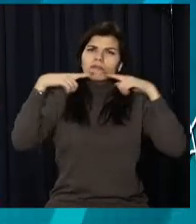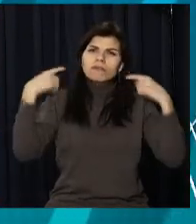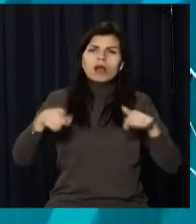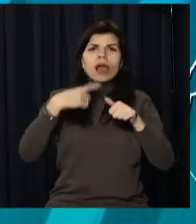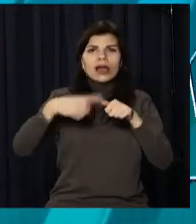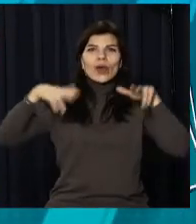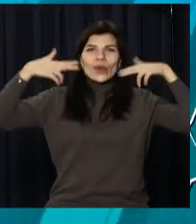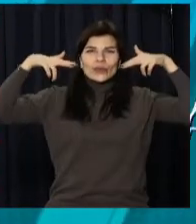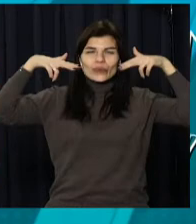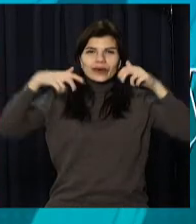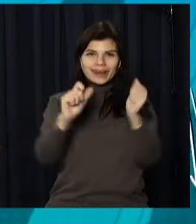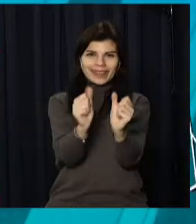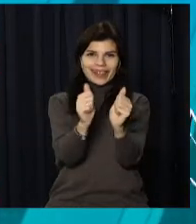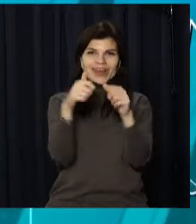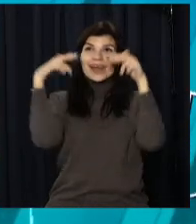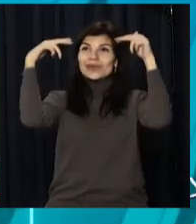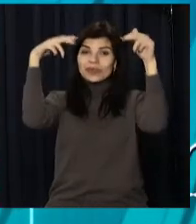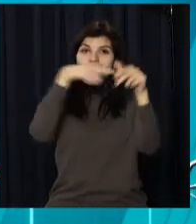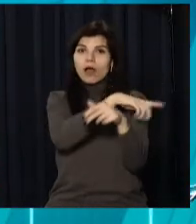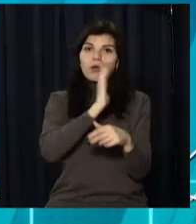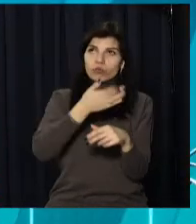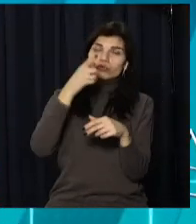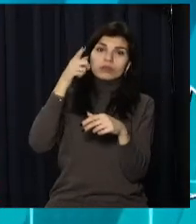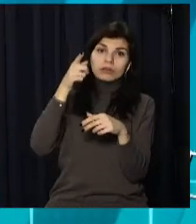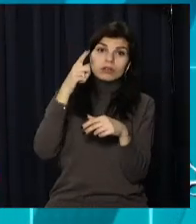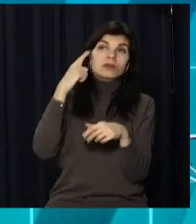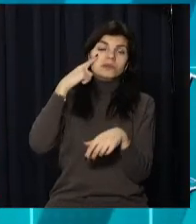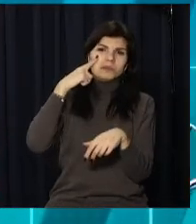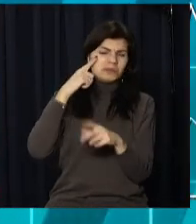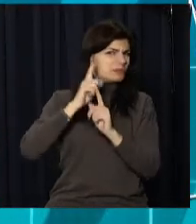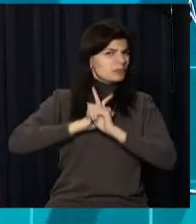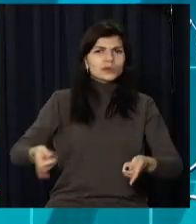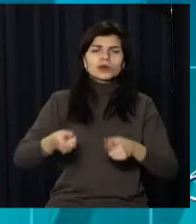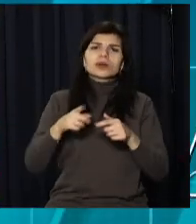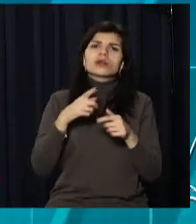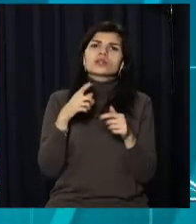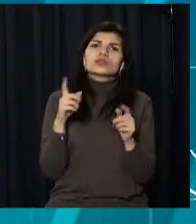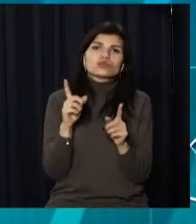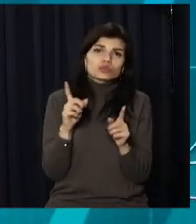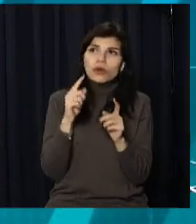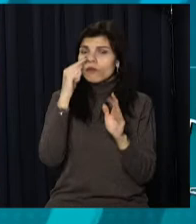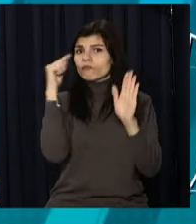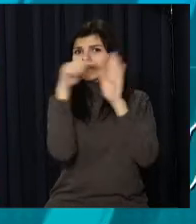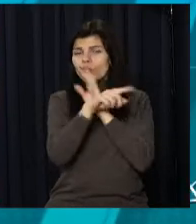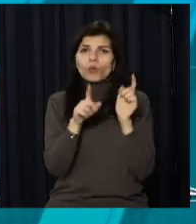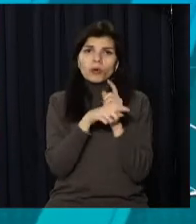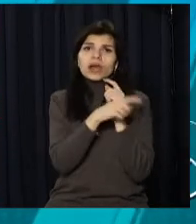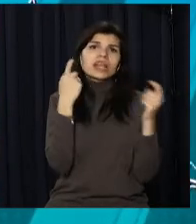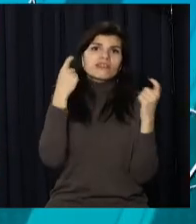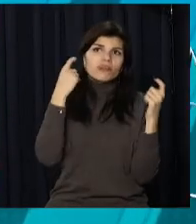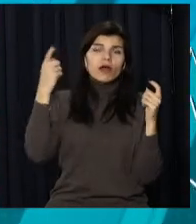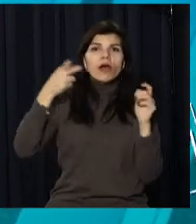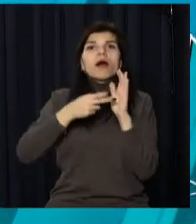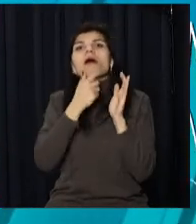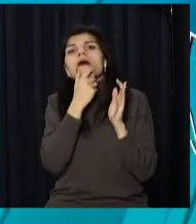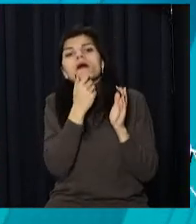літальних апаратів поблизу стратегічних об'єктів. Виявлення підозрілих предметів чи засобів ураження. Отримання інформації про